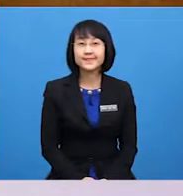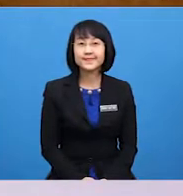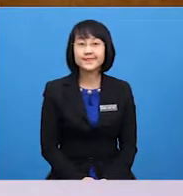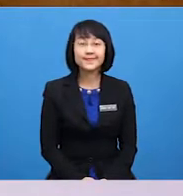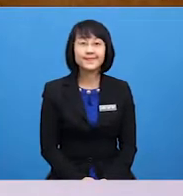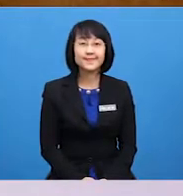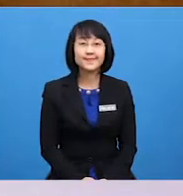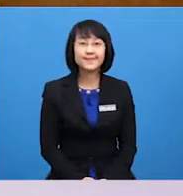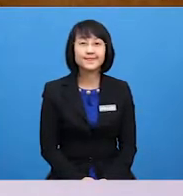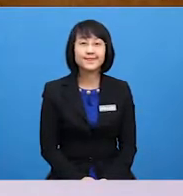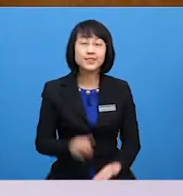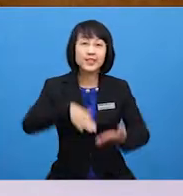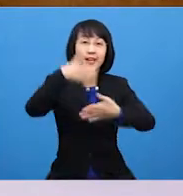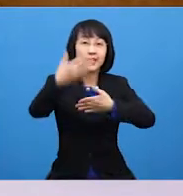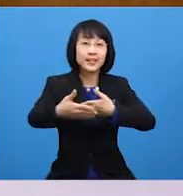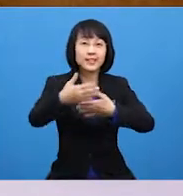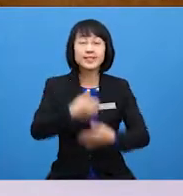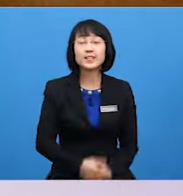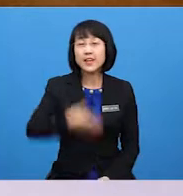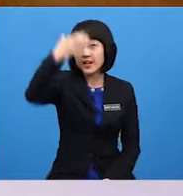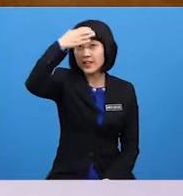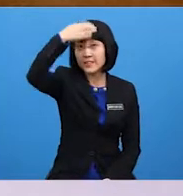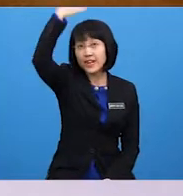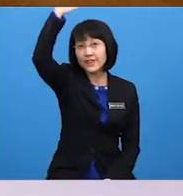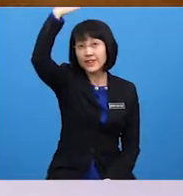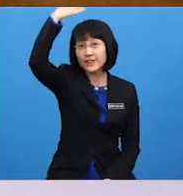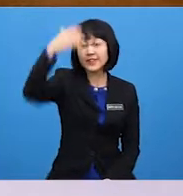Next is chef